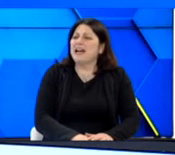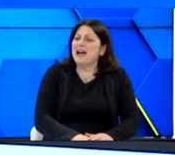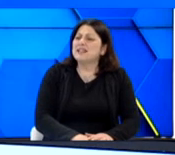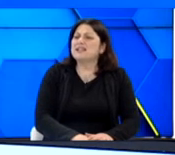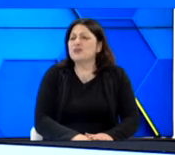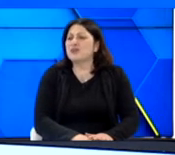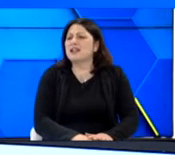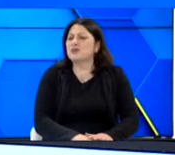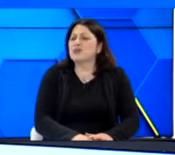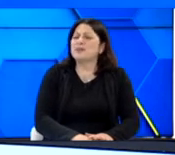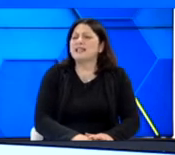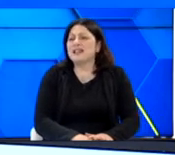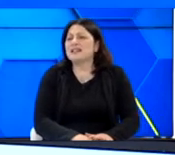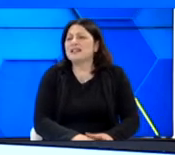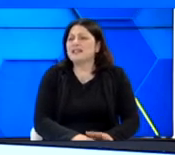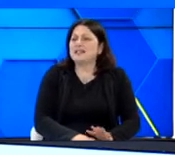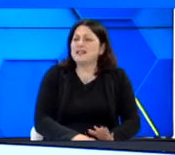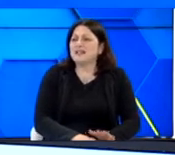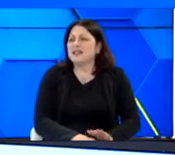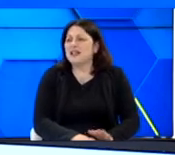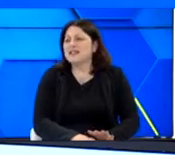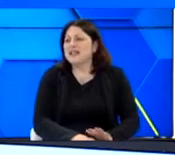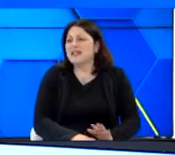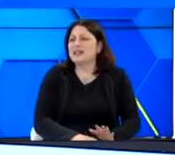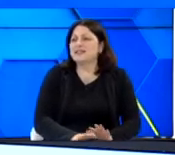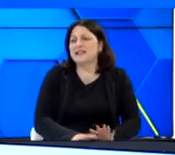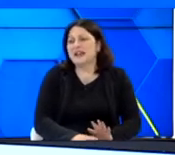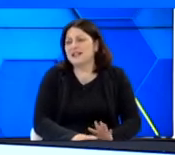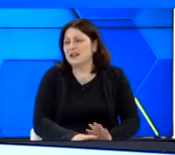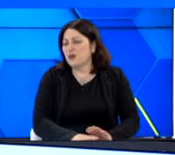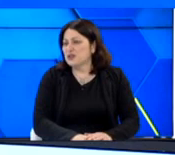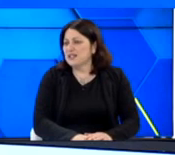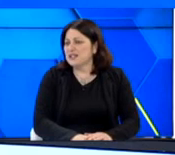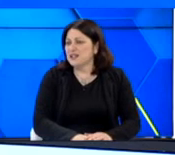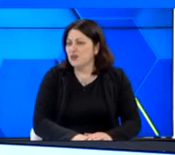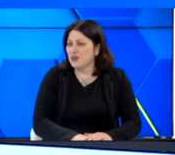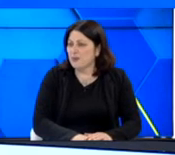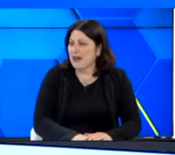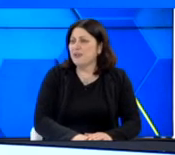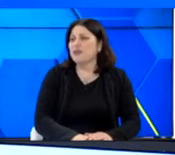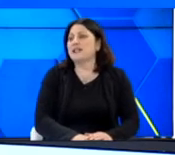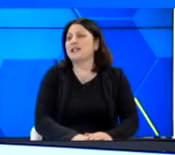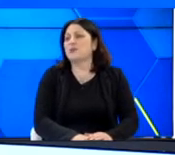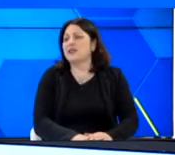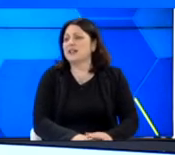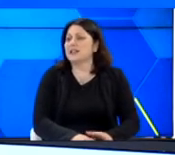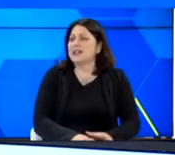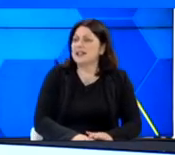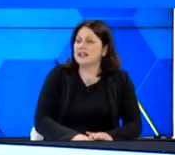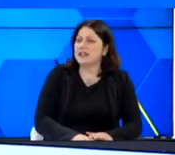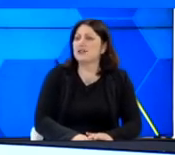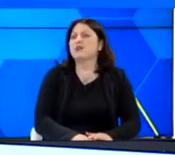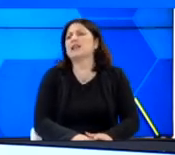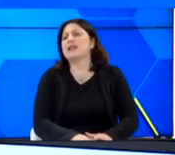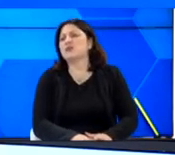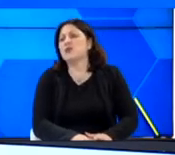Μετά, συνήθως κατακτούσαμε την τέταρτη ή τρίτη θέση. Εξαρτάται, αναλόγως και της σύνδεσης των ομάδων. Ήταν πολύ δυνατοί και